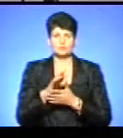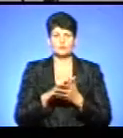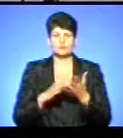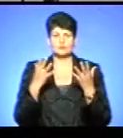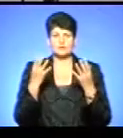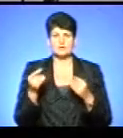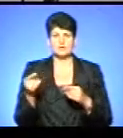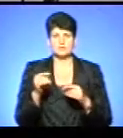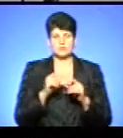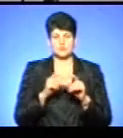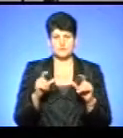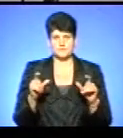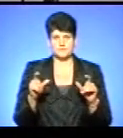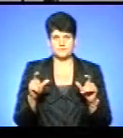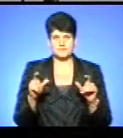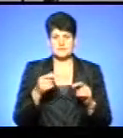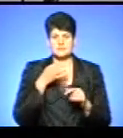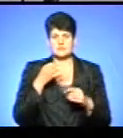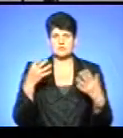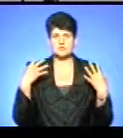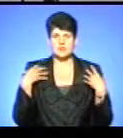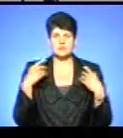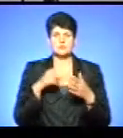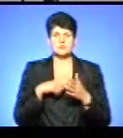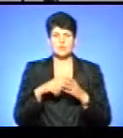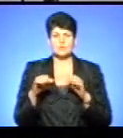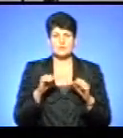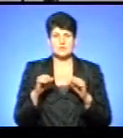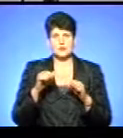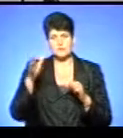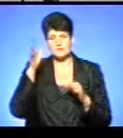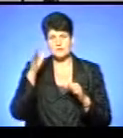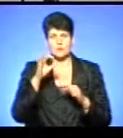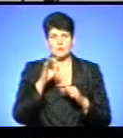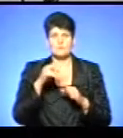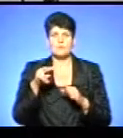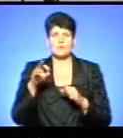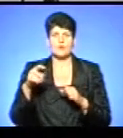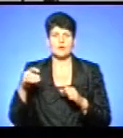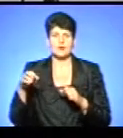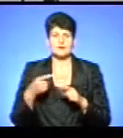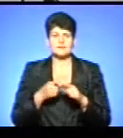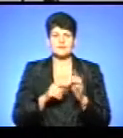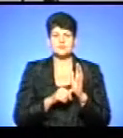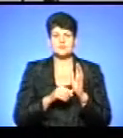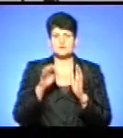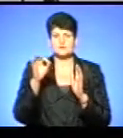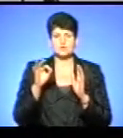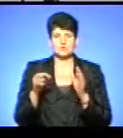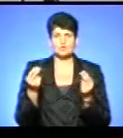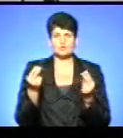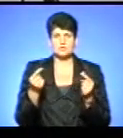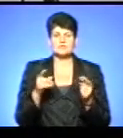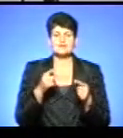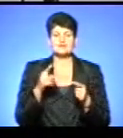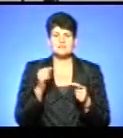у тернопільських школах, повідомила начальник міського управління освіти і науки Ольга Похиляк. Це 60% коштів за